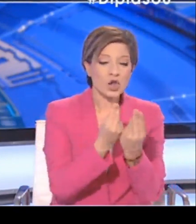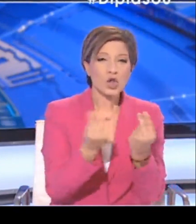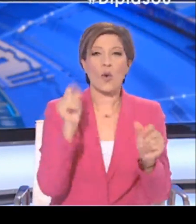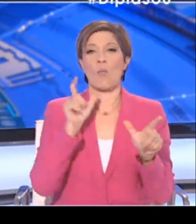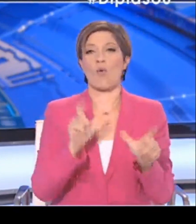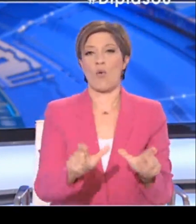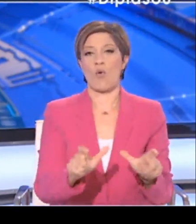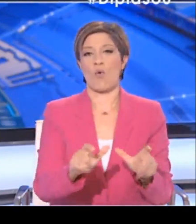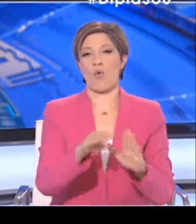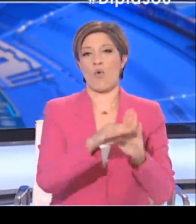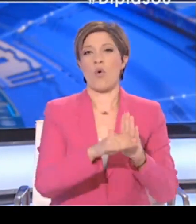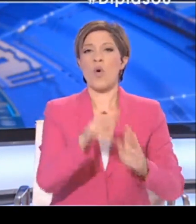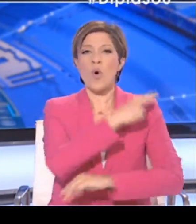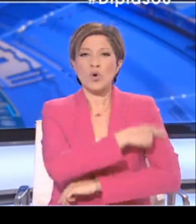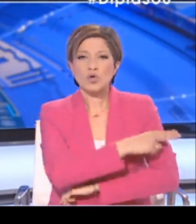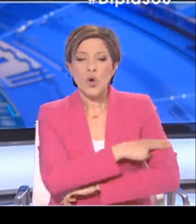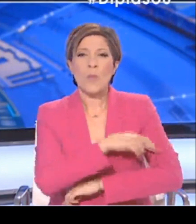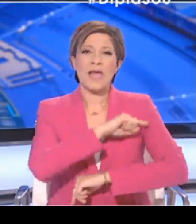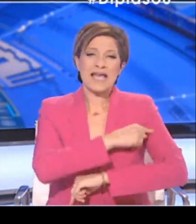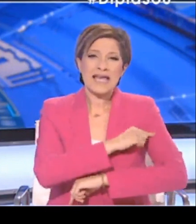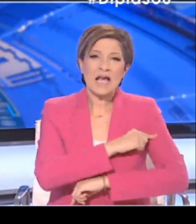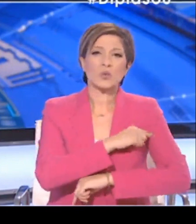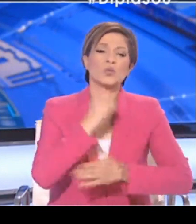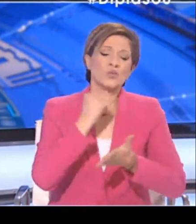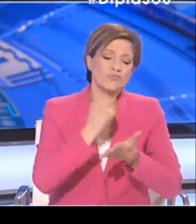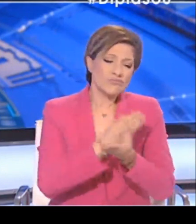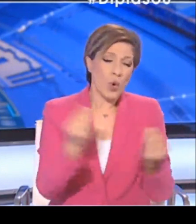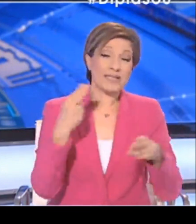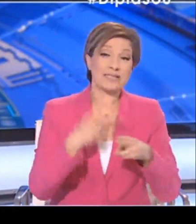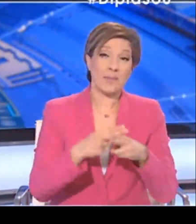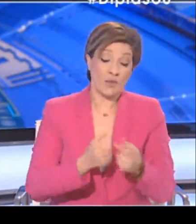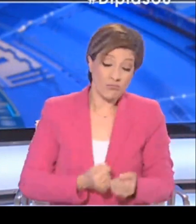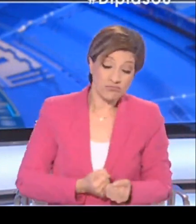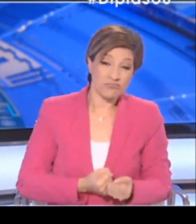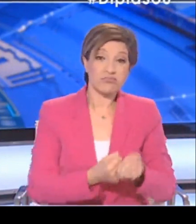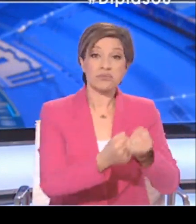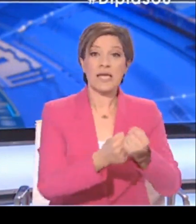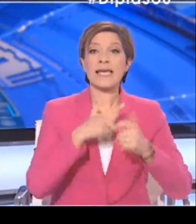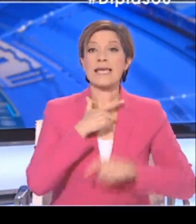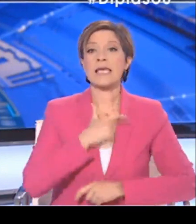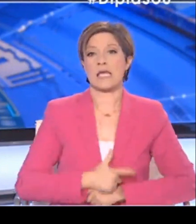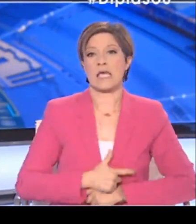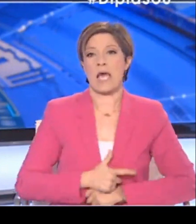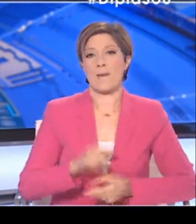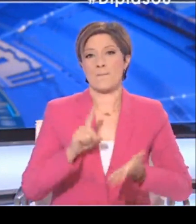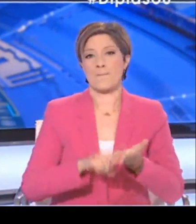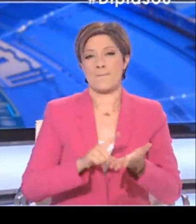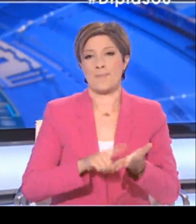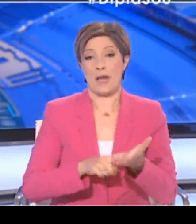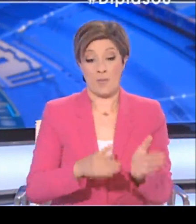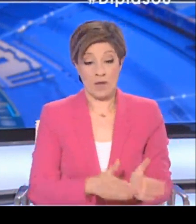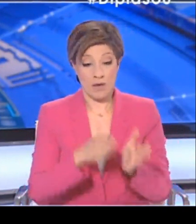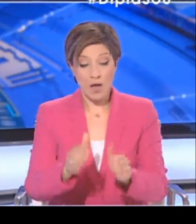πυρήνας του συστήματος υγείας πρέπει να ανισχυθεί ακόμα και αν η προσοχή είναι σήμερα στραμμένη στην νόσο